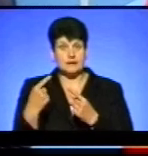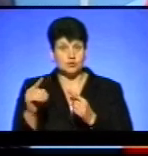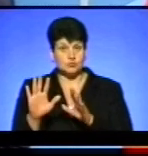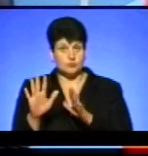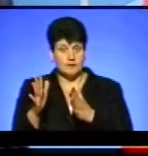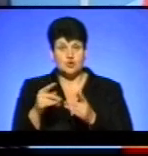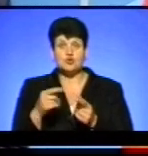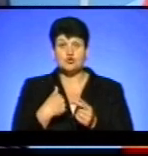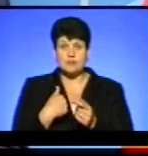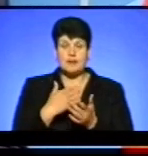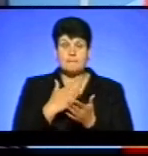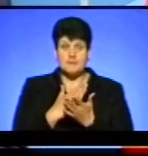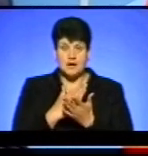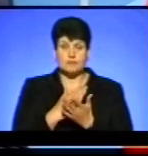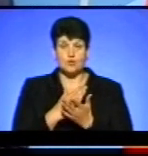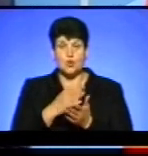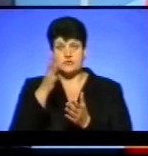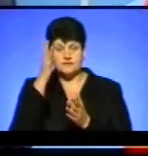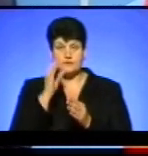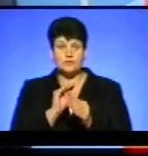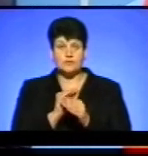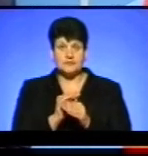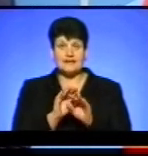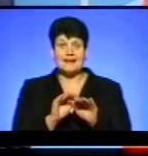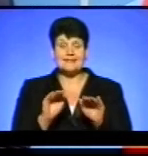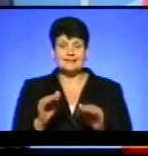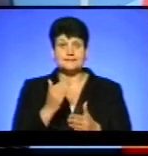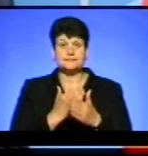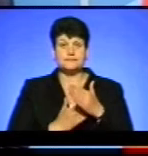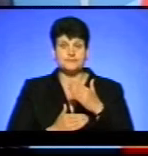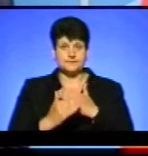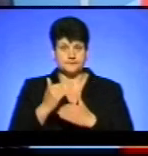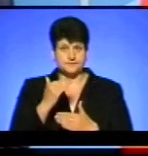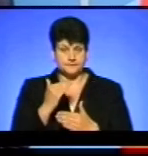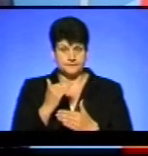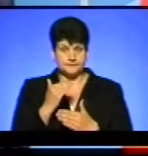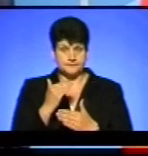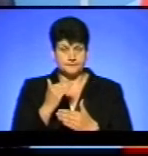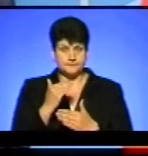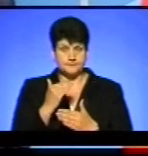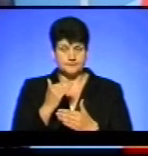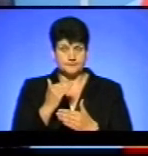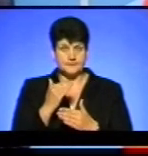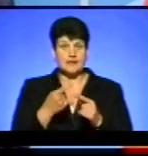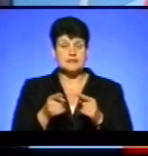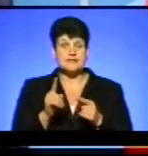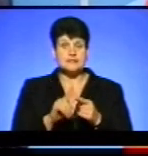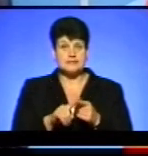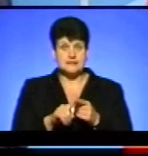що ми маємо освітню субвенцію для дітей з особливими освітніми потребами. Власне, це